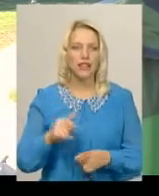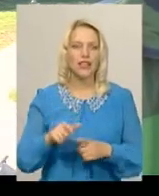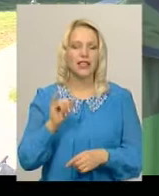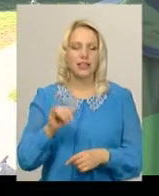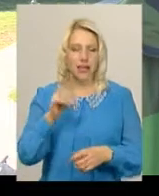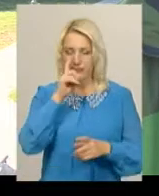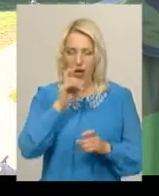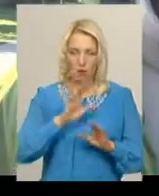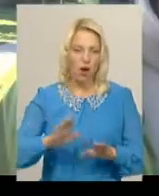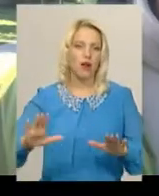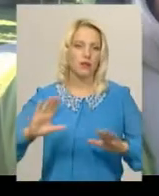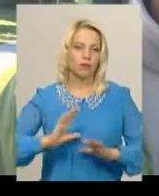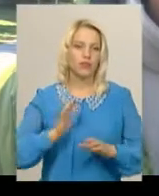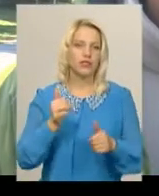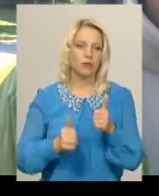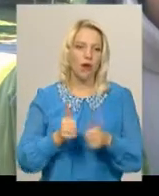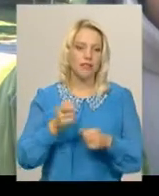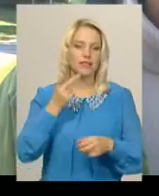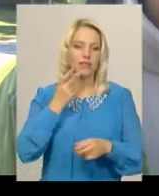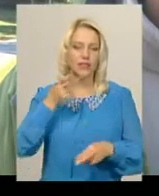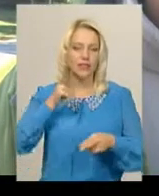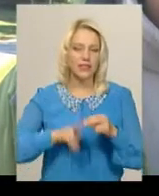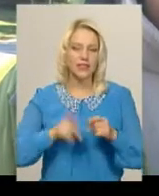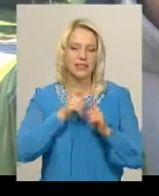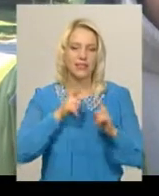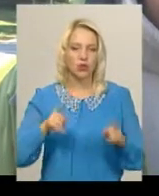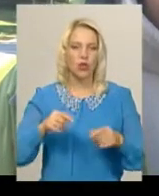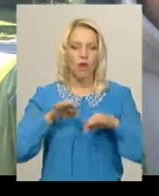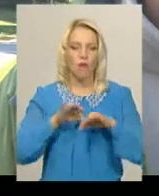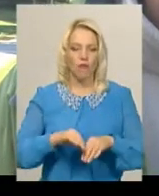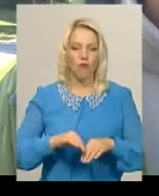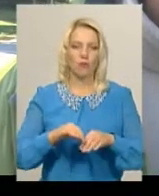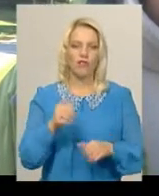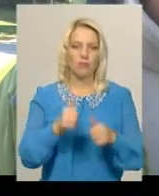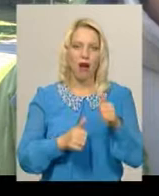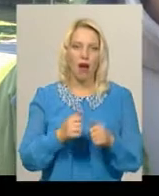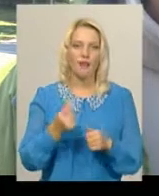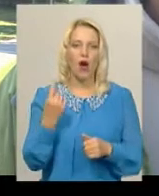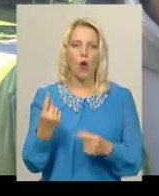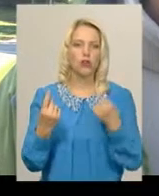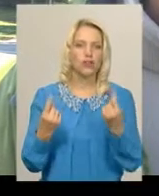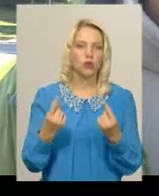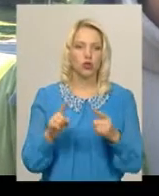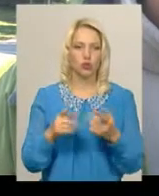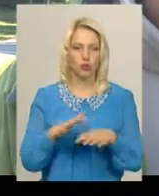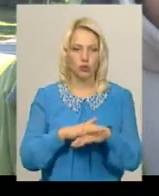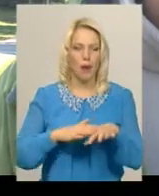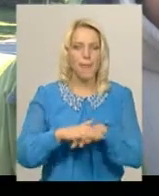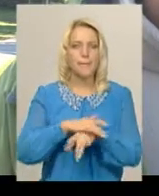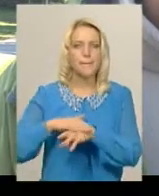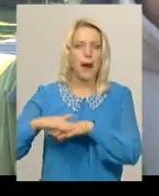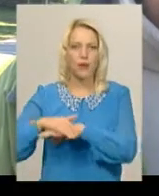Досить непогані були змагання. Завжди в кінці сезону у нас проходять змагання в одиночках, тому що більше вони масові стають,